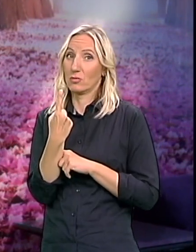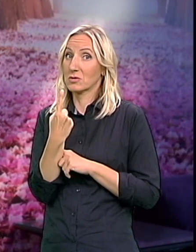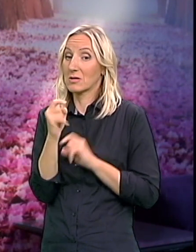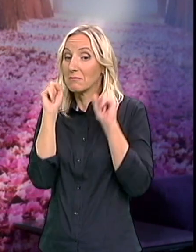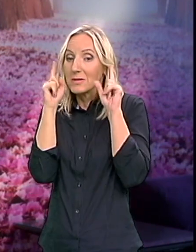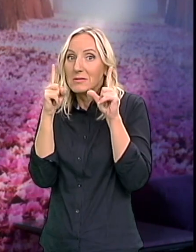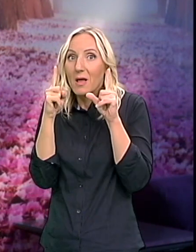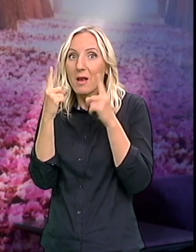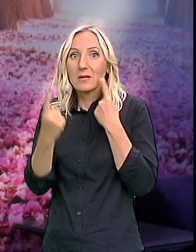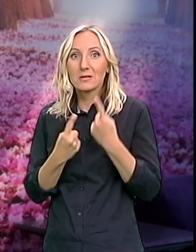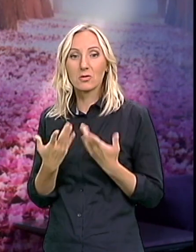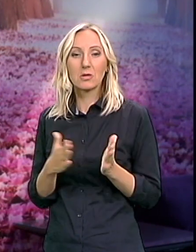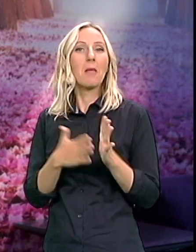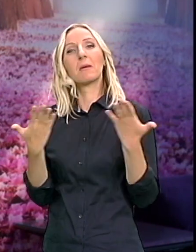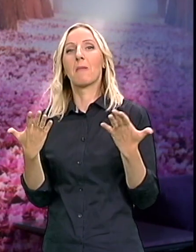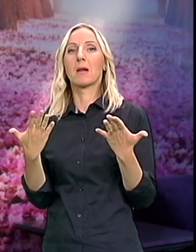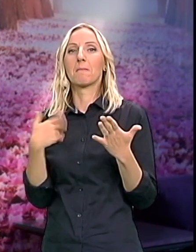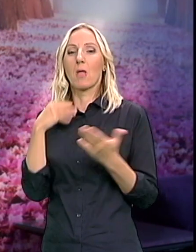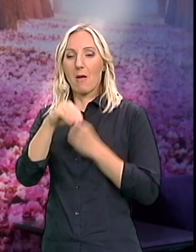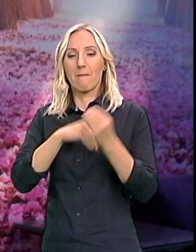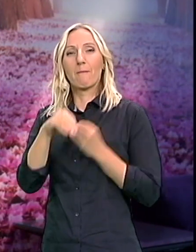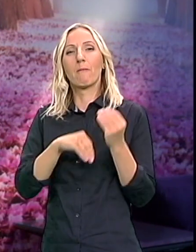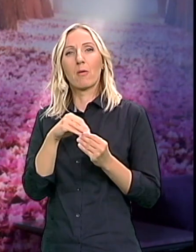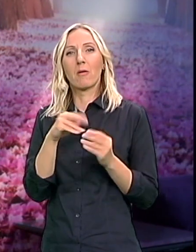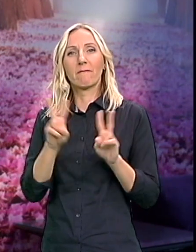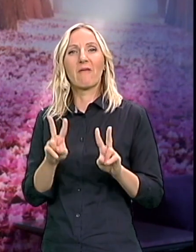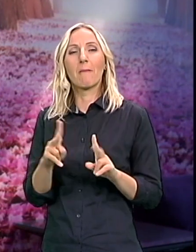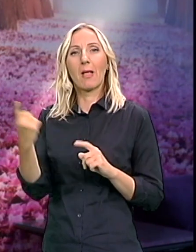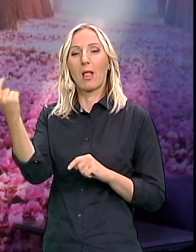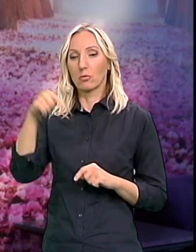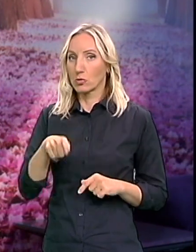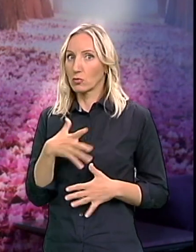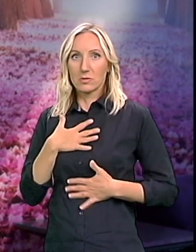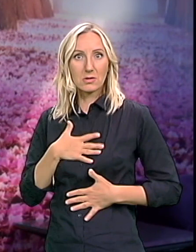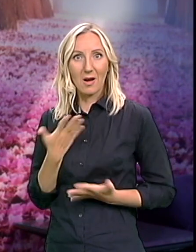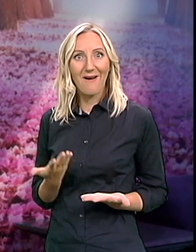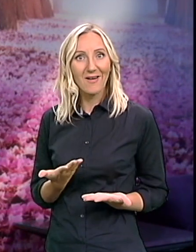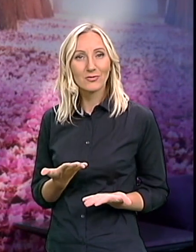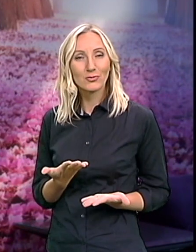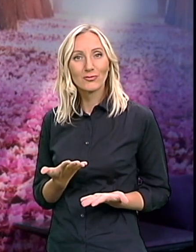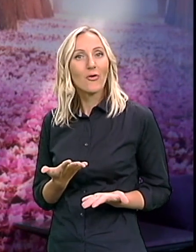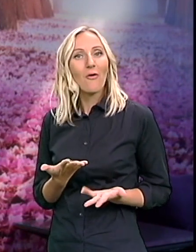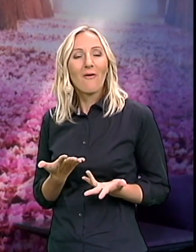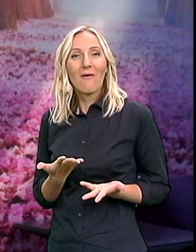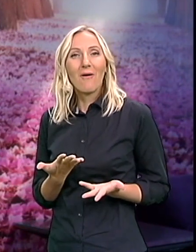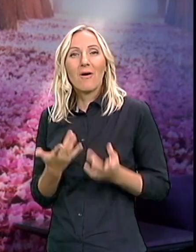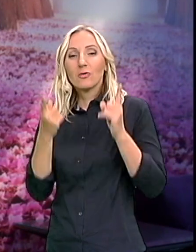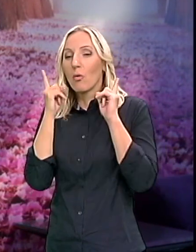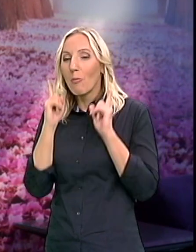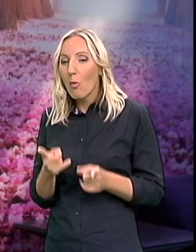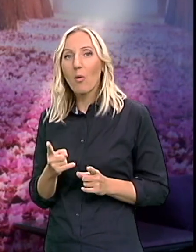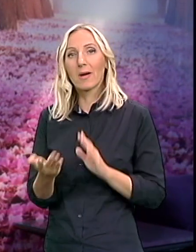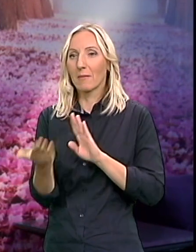Znate, da dođe mrodbina To je strašno Znči, to je Kako da vam kažem To mora da se